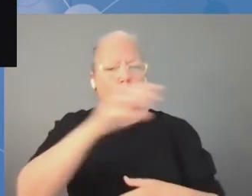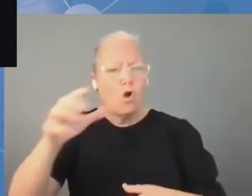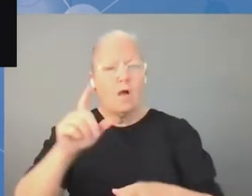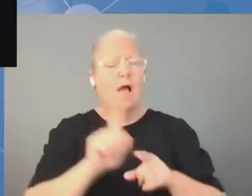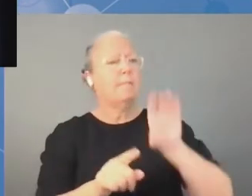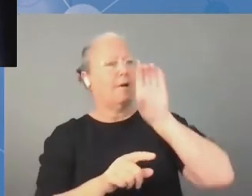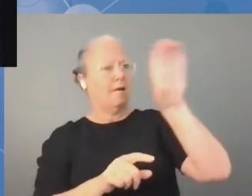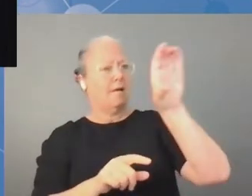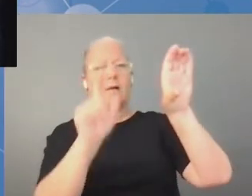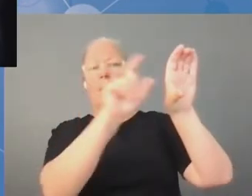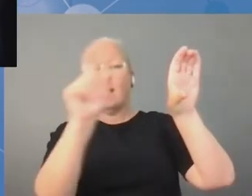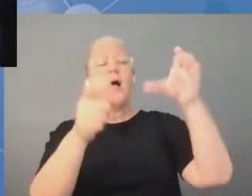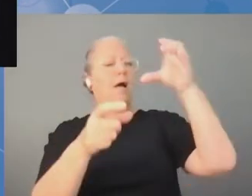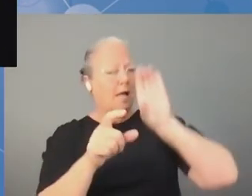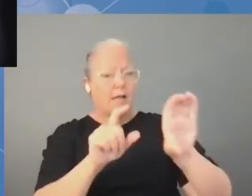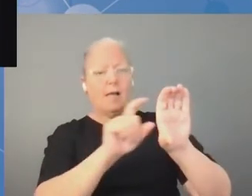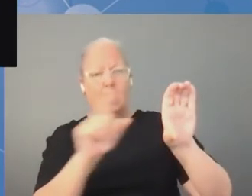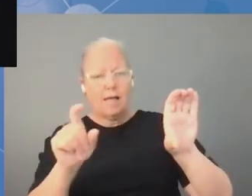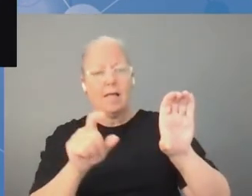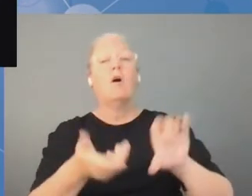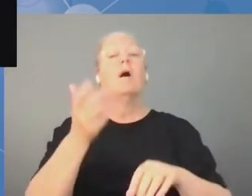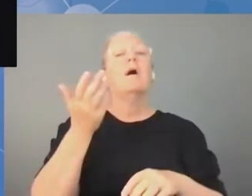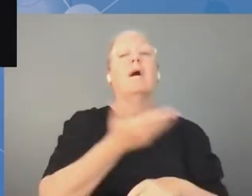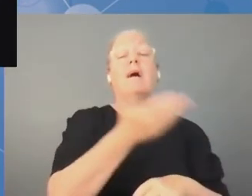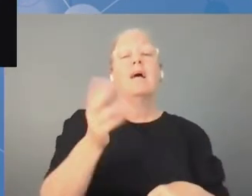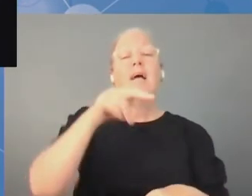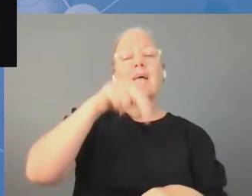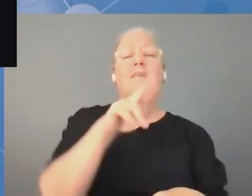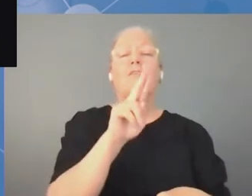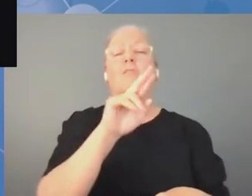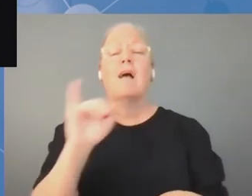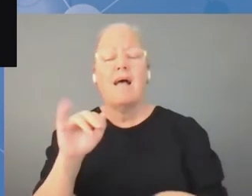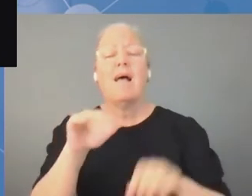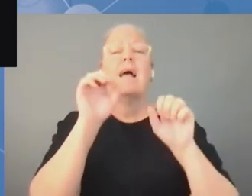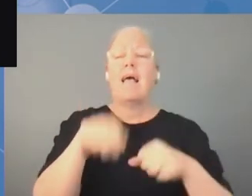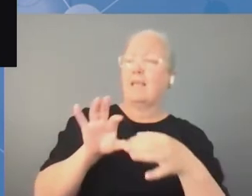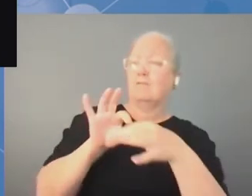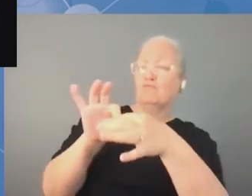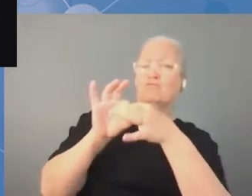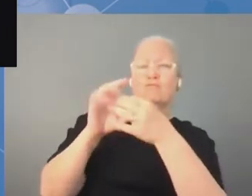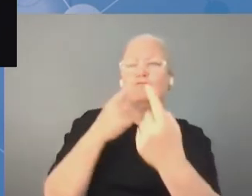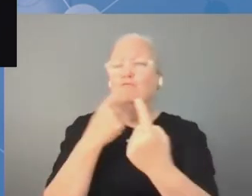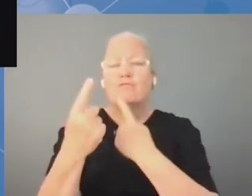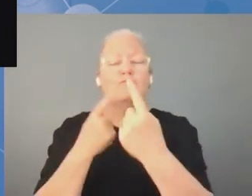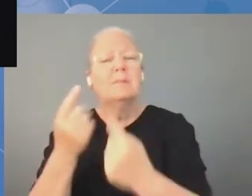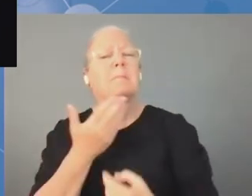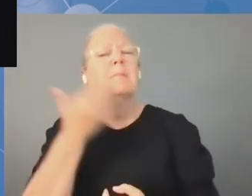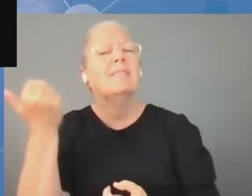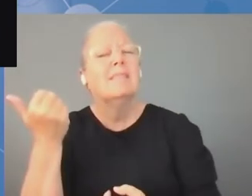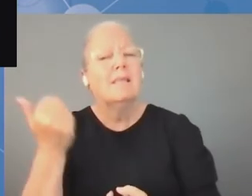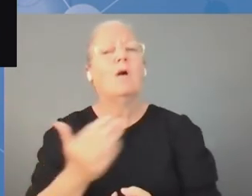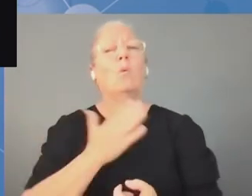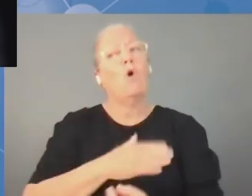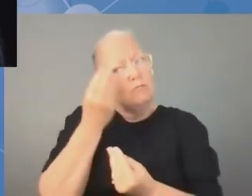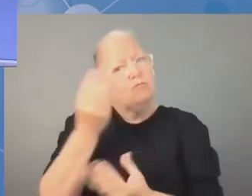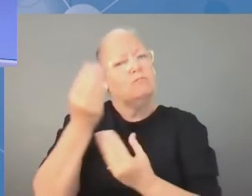reprezentującymi ich interesy posłami i posłankami. Wydaje mi się, że szczyt IGF mógłby być takim miejscem,